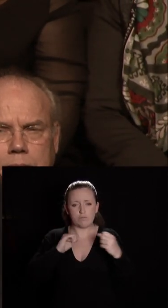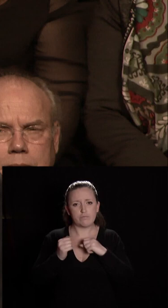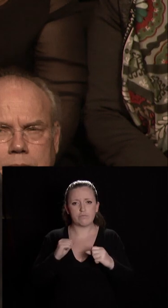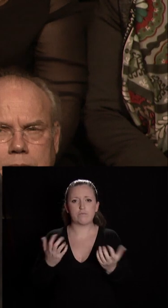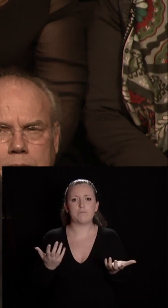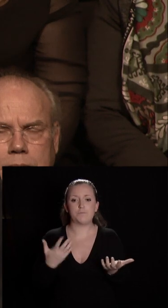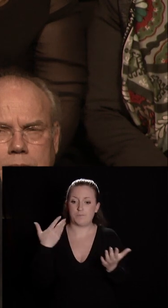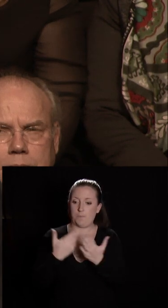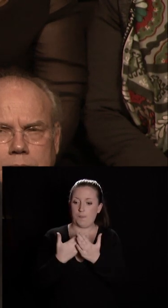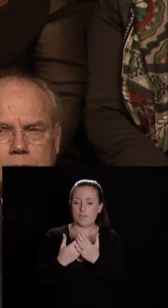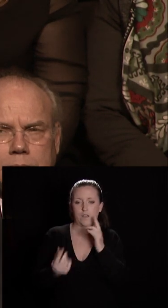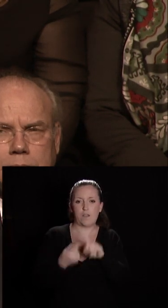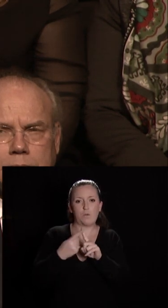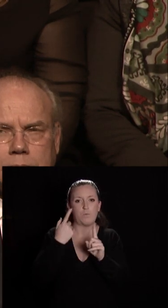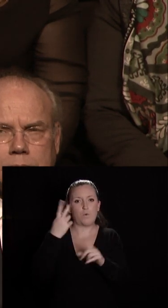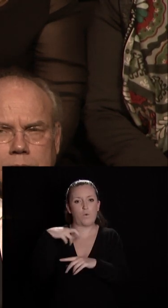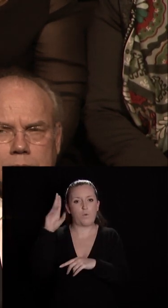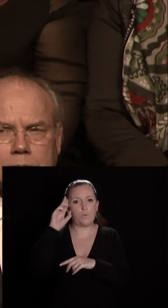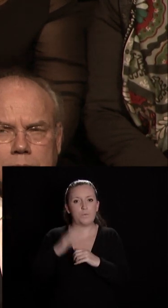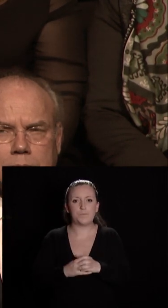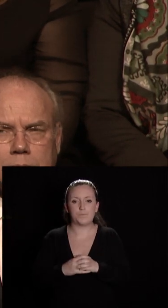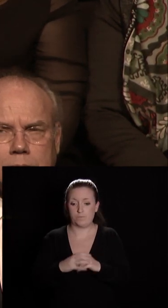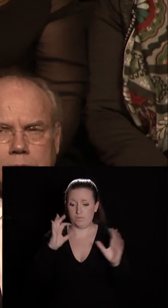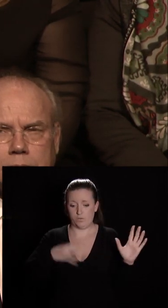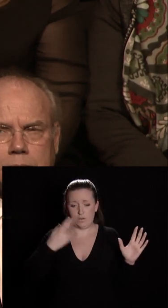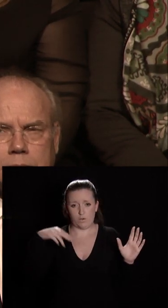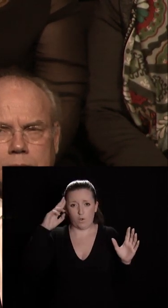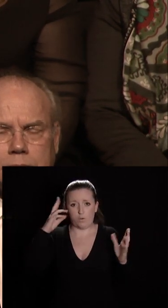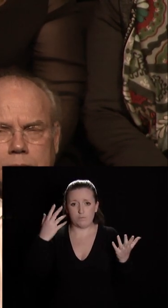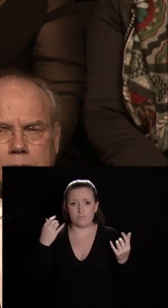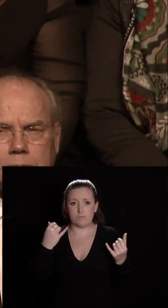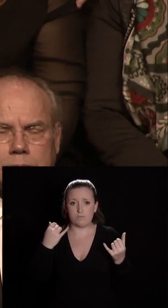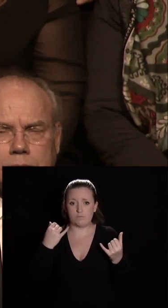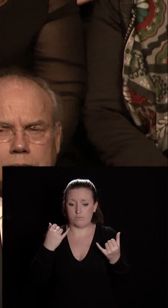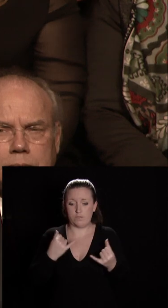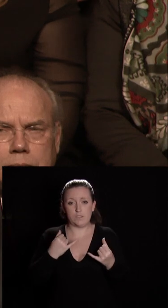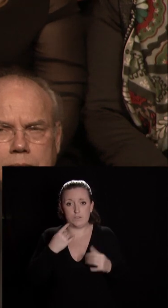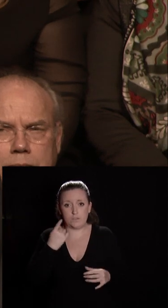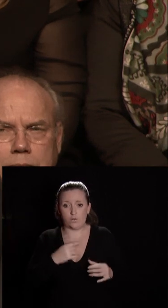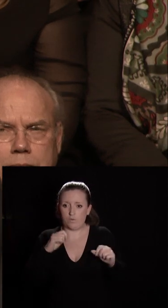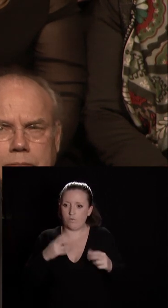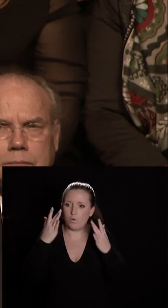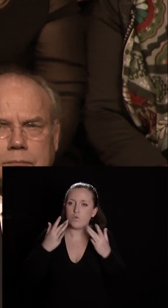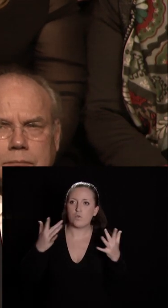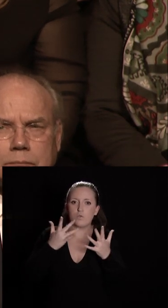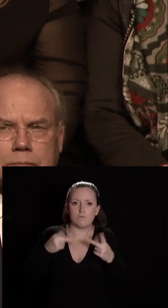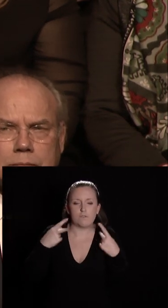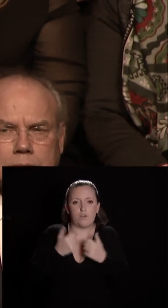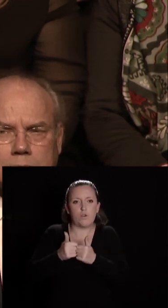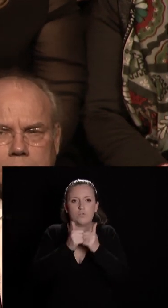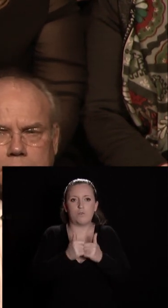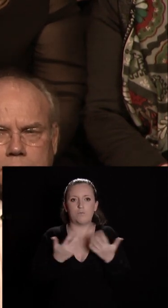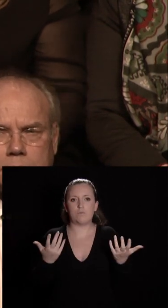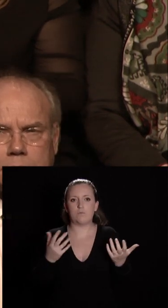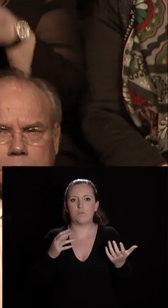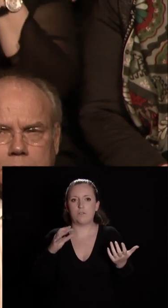biens les plus précieux pour l'Europe oui l'Europe à Dijon nous invite à développer la culture du vivre ensemble oui les